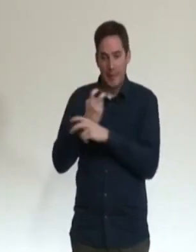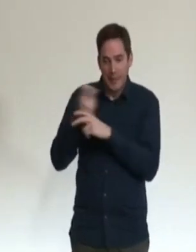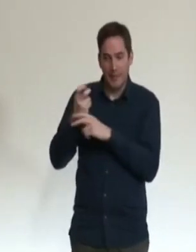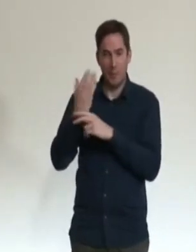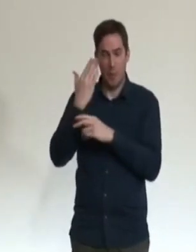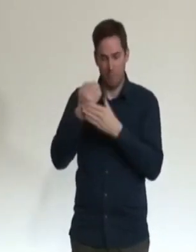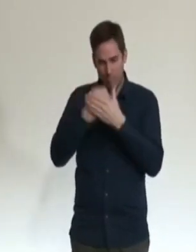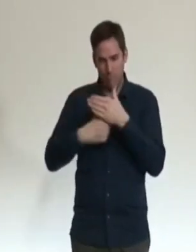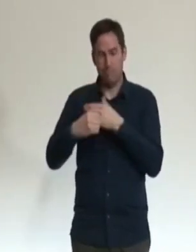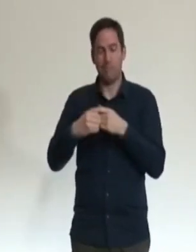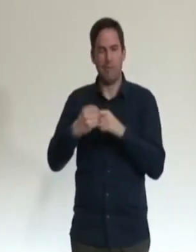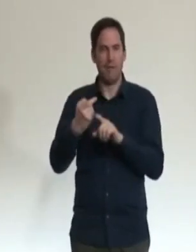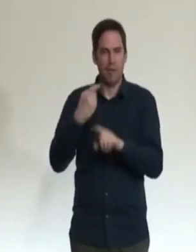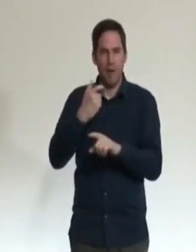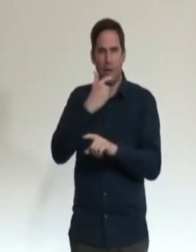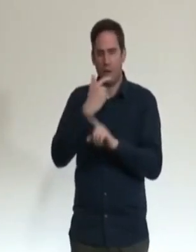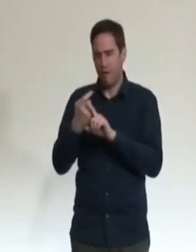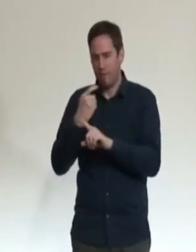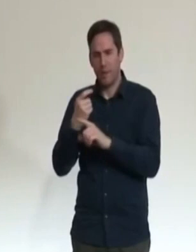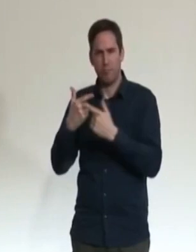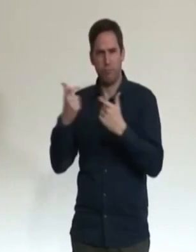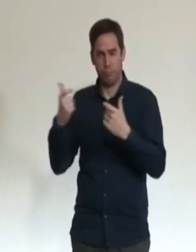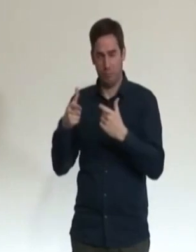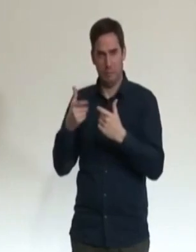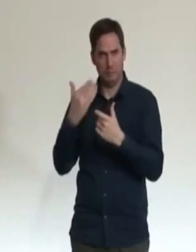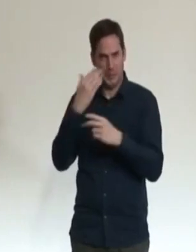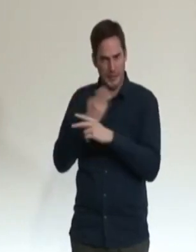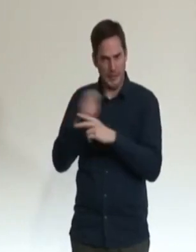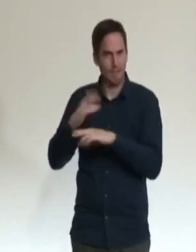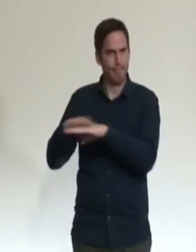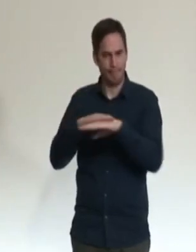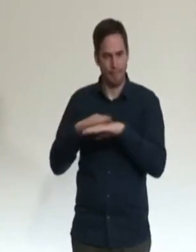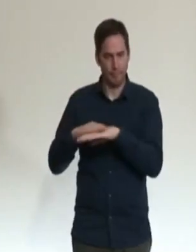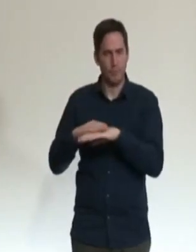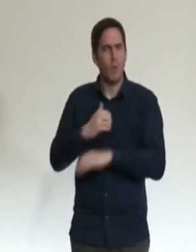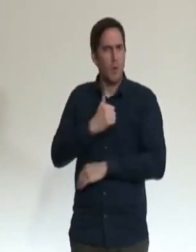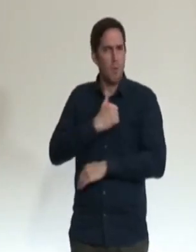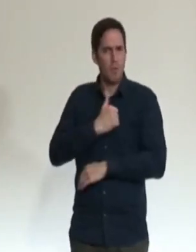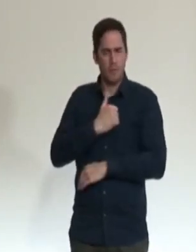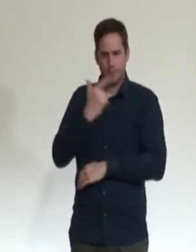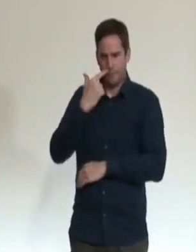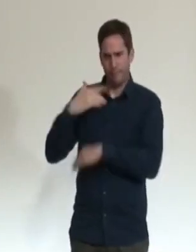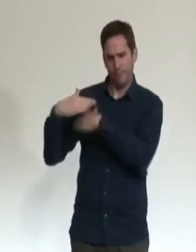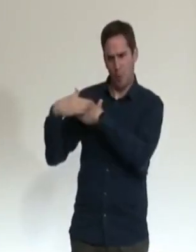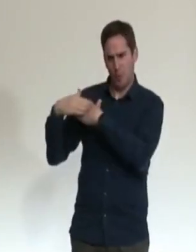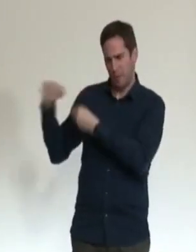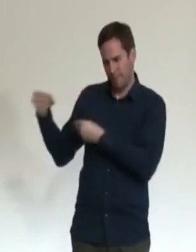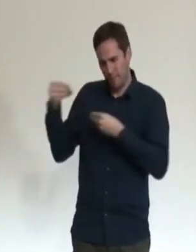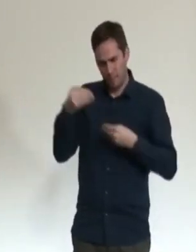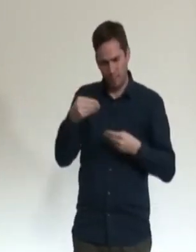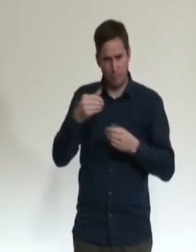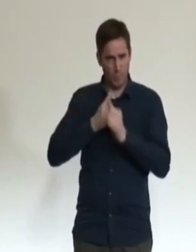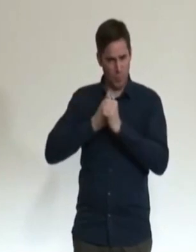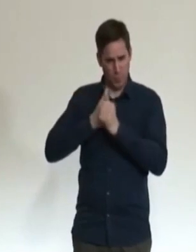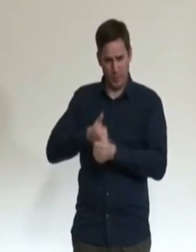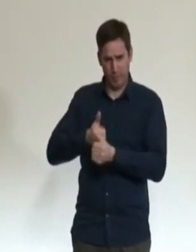variants. Vous savez,'ai toujours choisi de suivre les recommandations des autorités sanitaires et scientifiques depuis le début de la